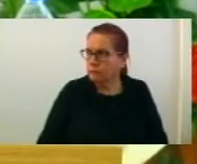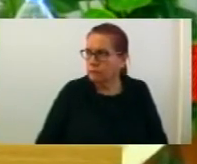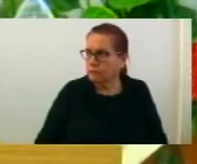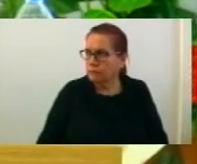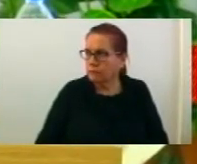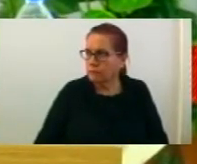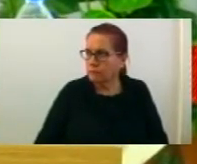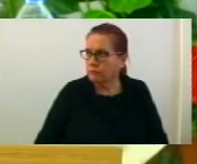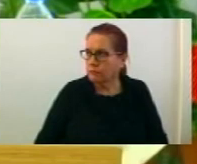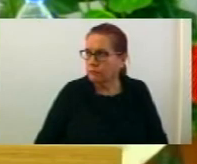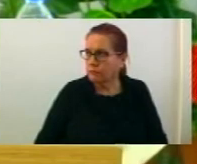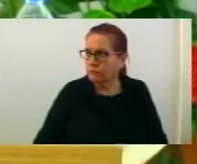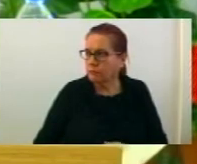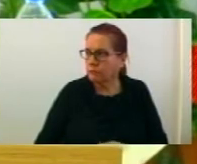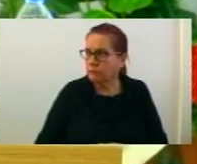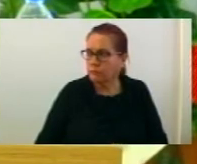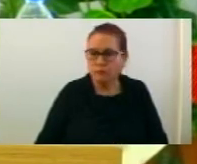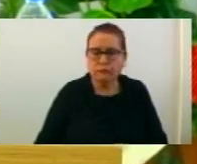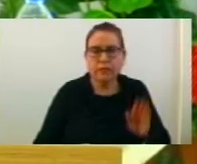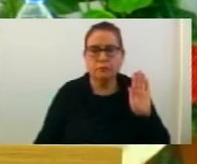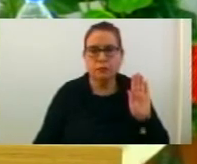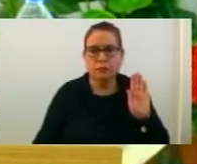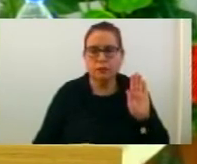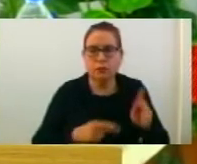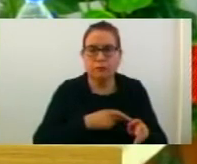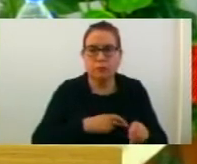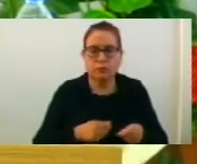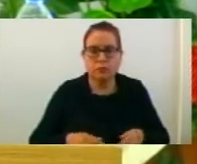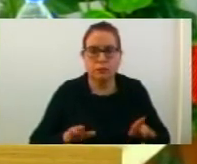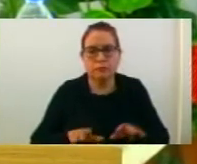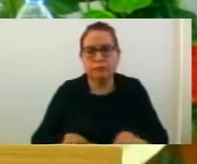Кога бех пратник во Републичко Собрање,